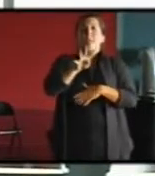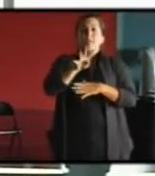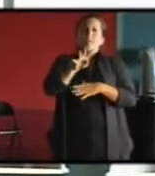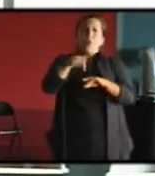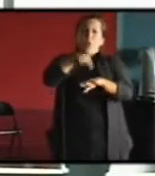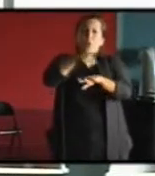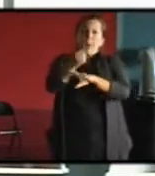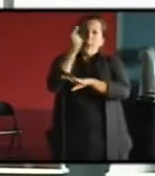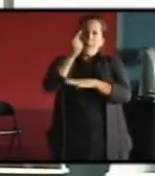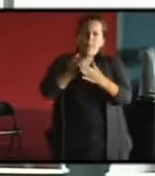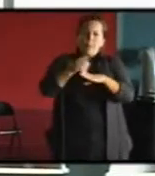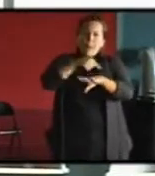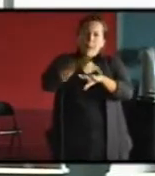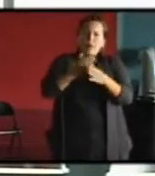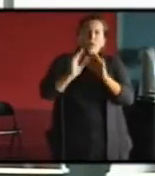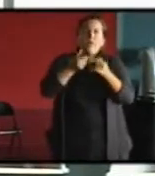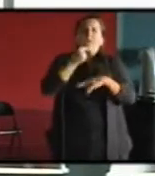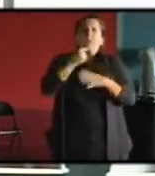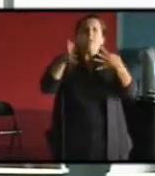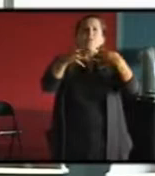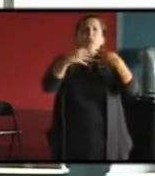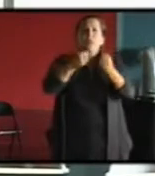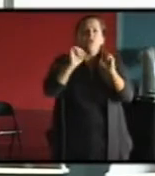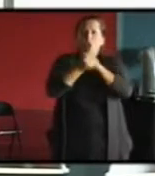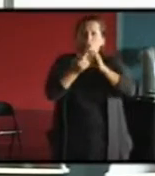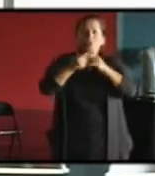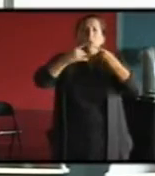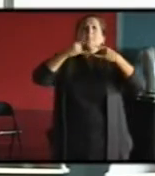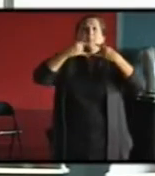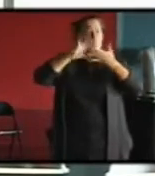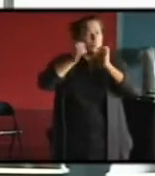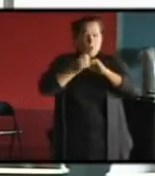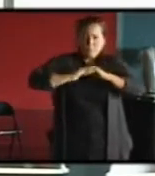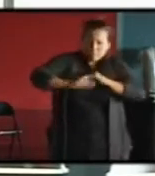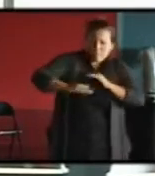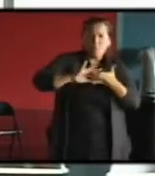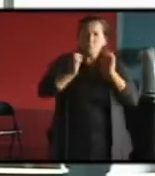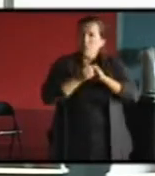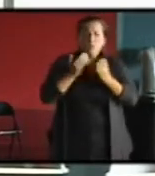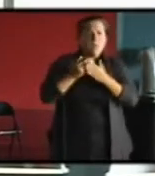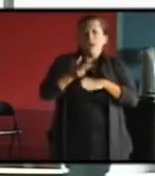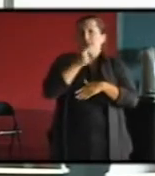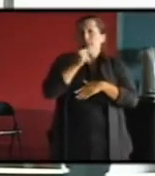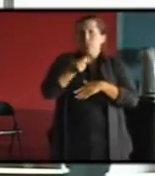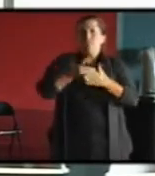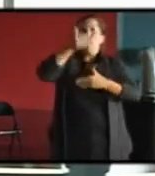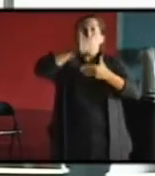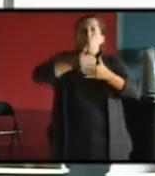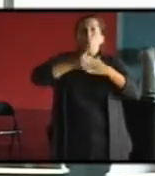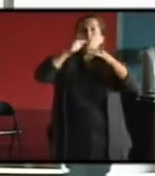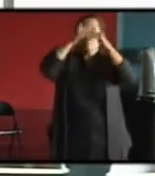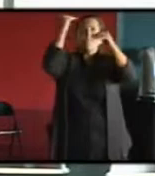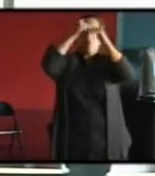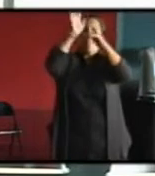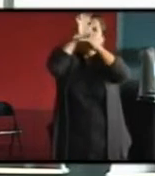changeant les modes de chauffage, les persiennes, les volets, les fenêtres, voire l'isolation des combles.